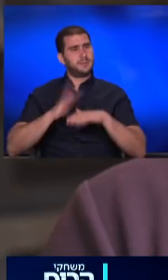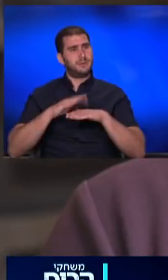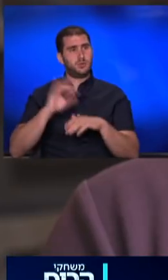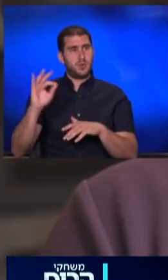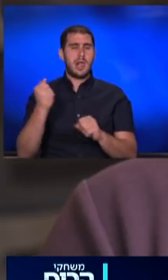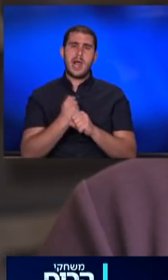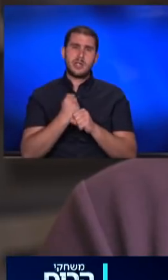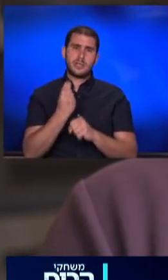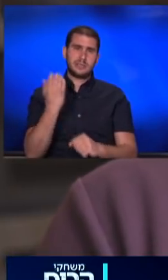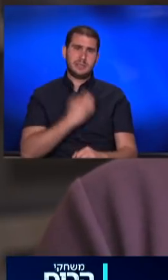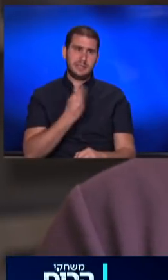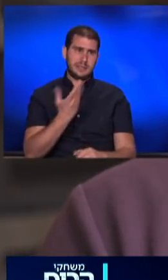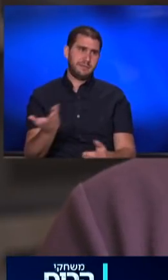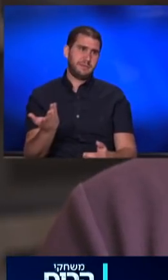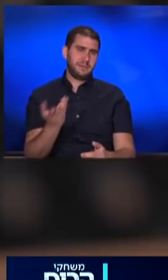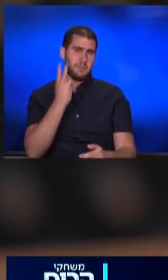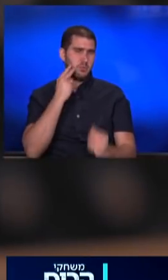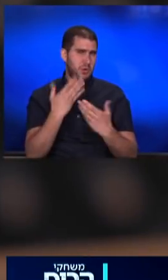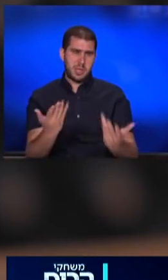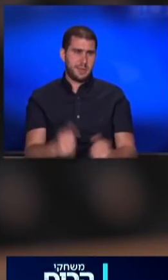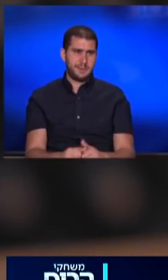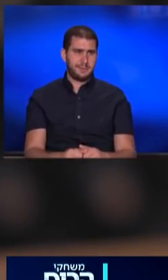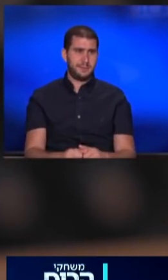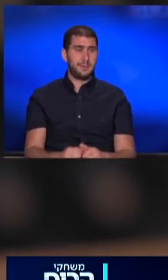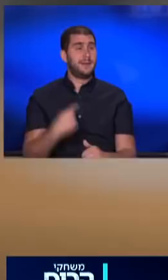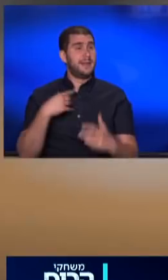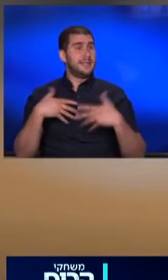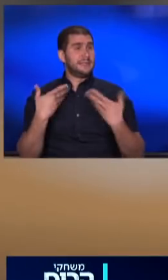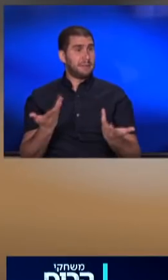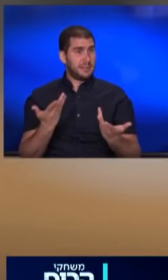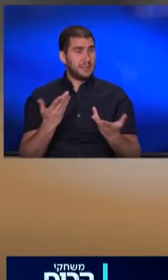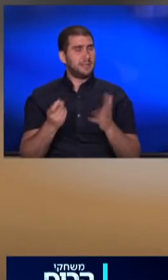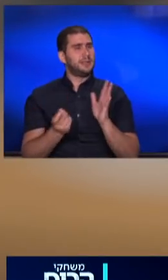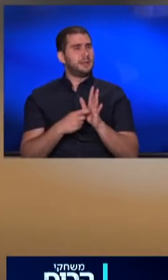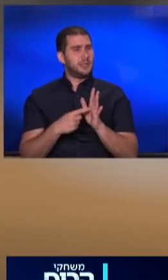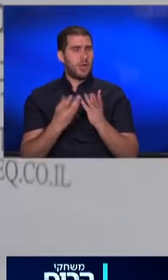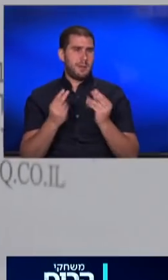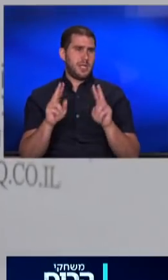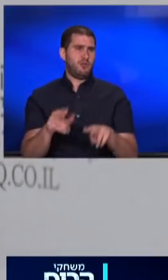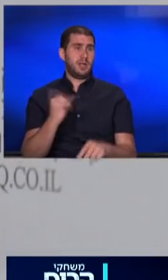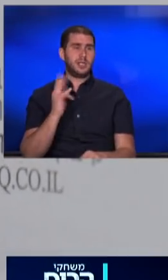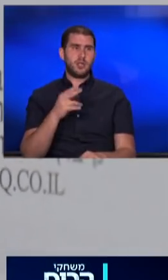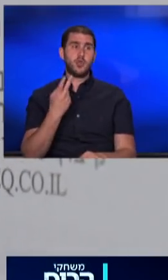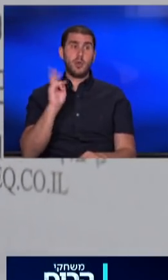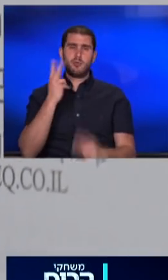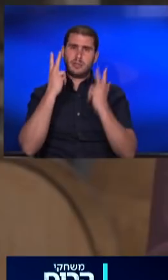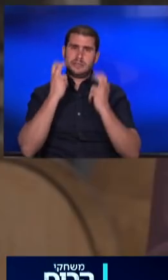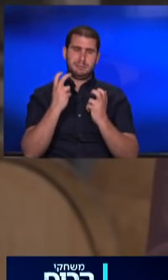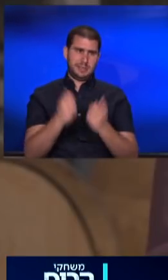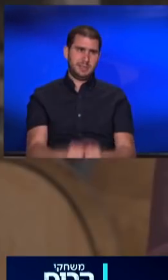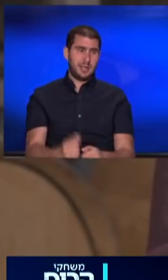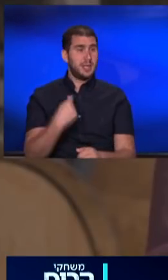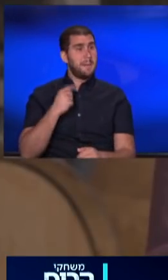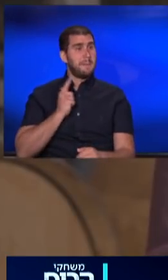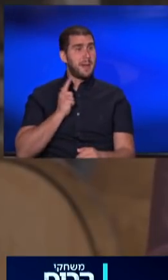והתפקיד שלו הוא לעשות מזה כסף. אין בושה בזה. לשמחתי יש המון ברישה. כלומר, יש יותר ממה שציפי לי שיהיה. אני